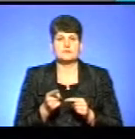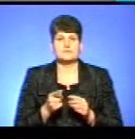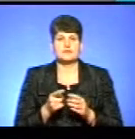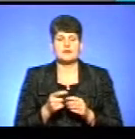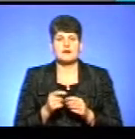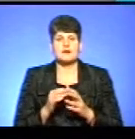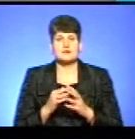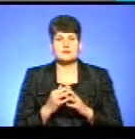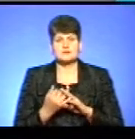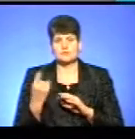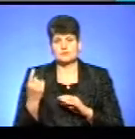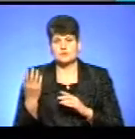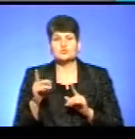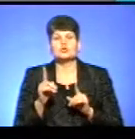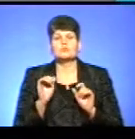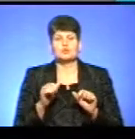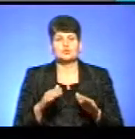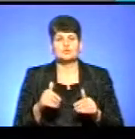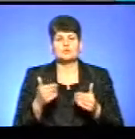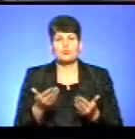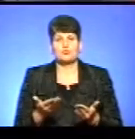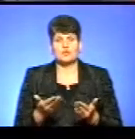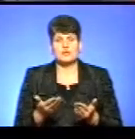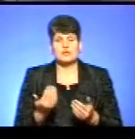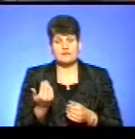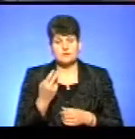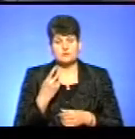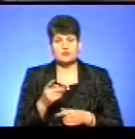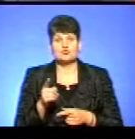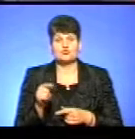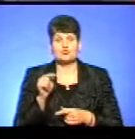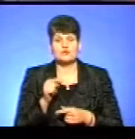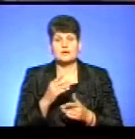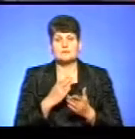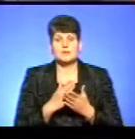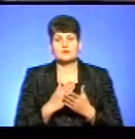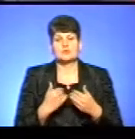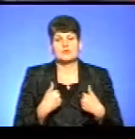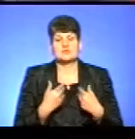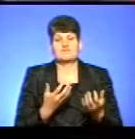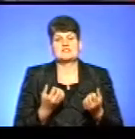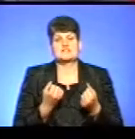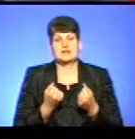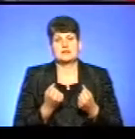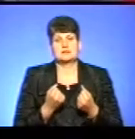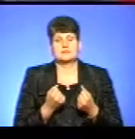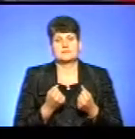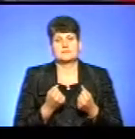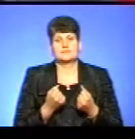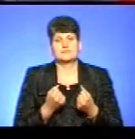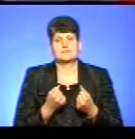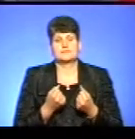сектору? Що ми можемо запропонувати, на ваш погляд? Чому вони мають нас взяти до своїх лав?